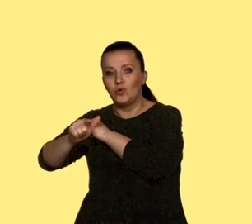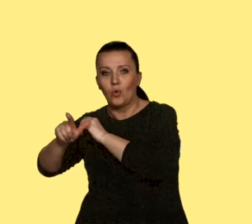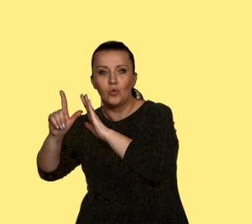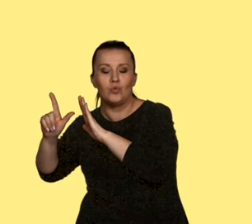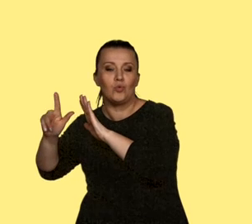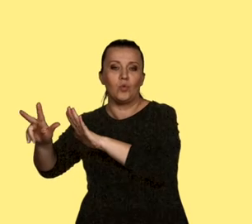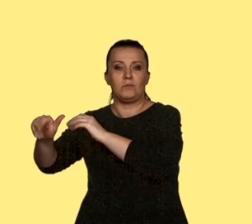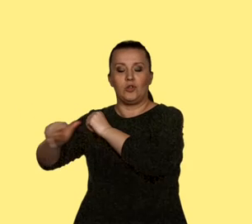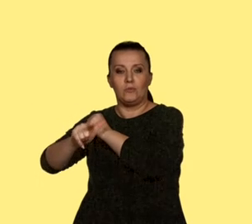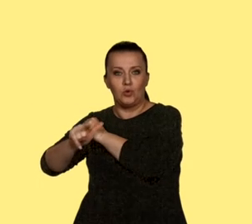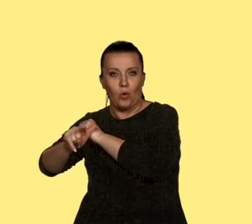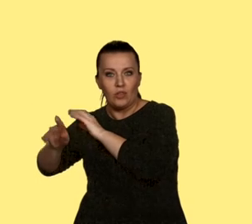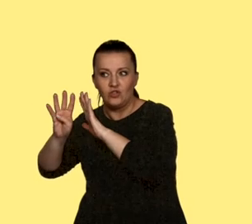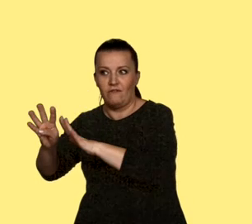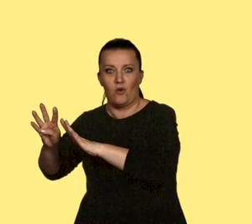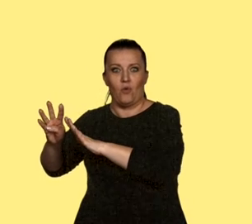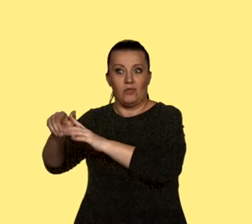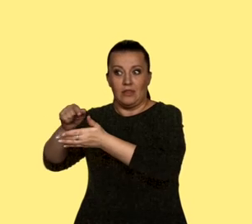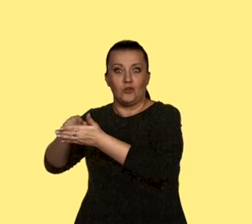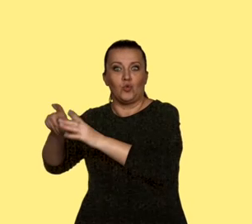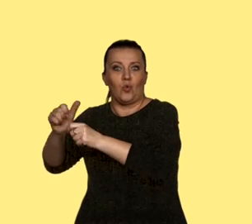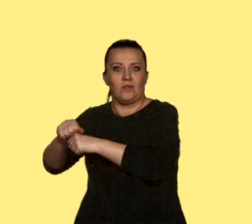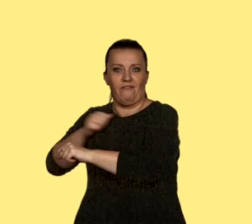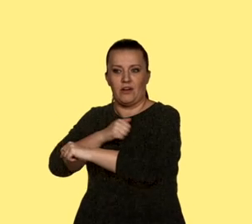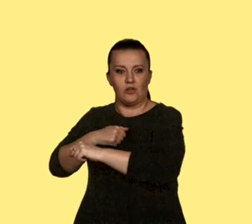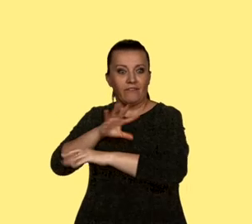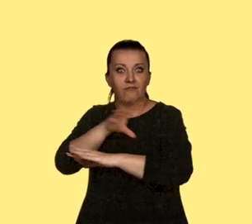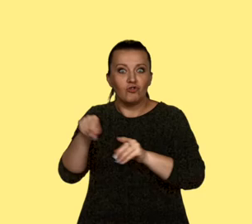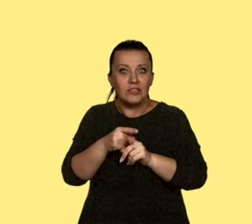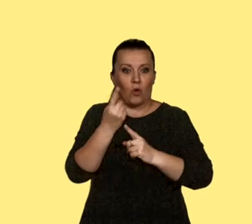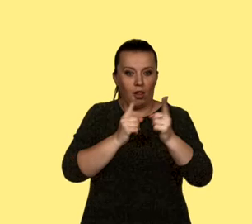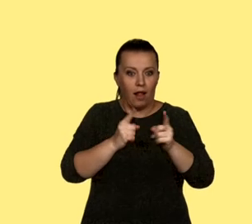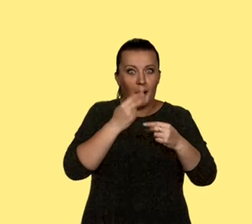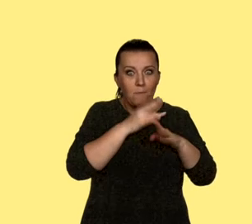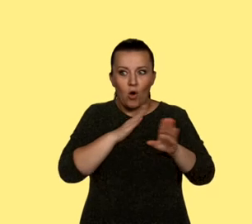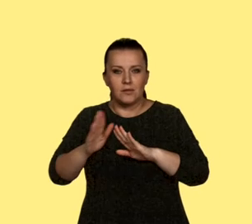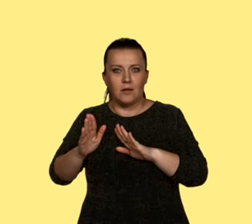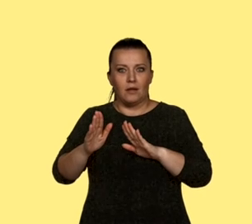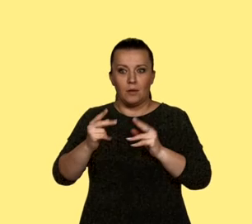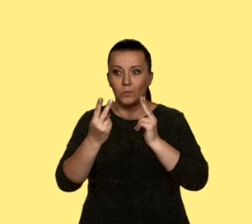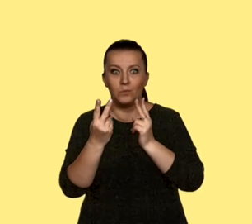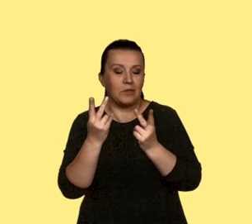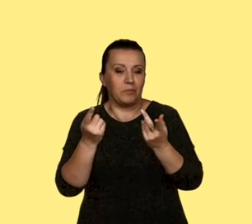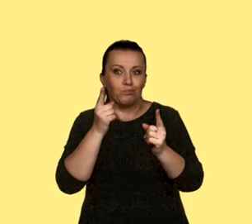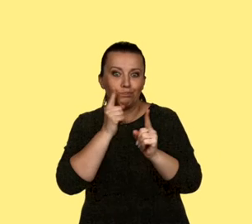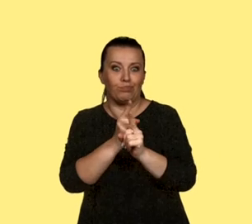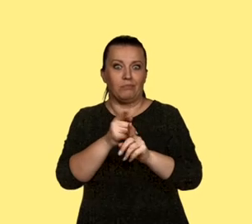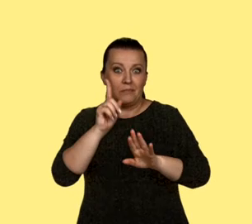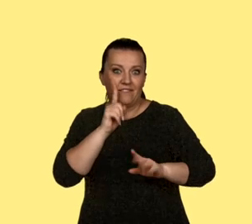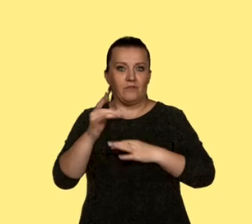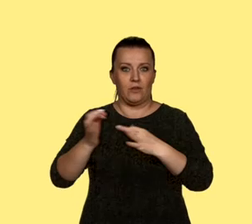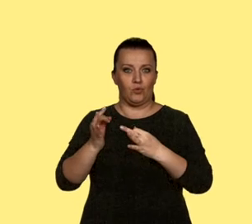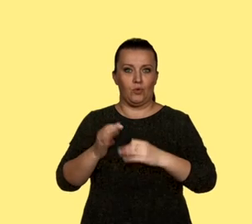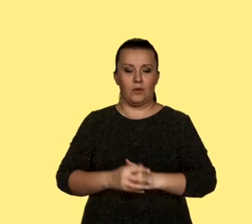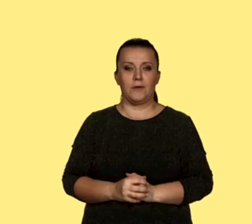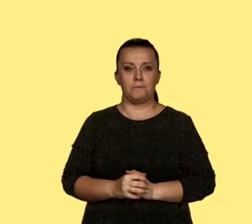1978 i 1979. Osadzenie tekstu w historii, w konkretnej historii zaświadczonej w dziele